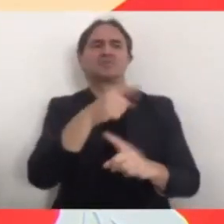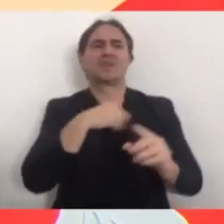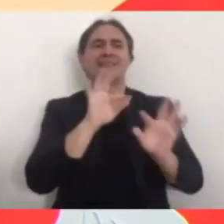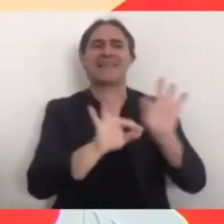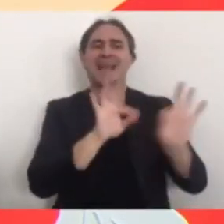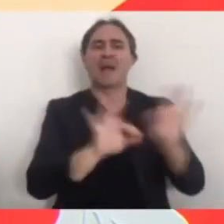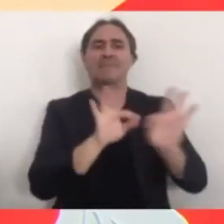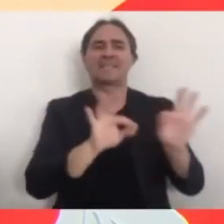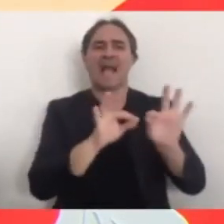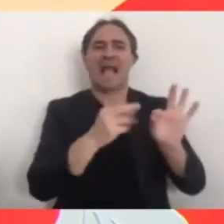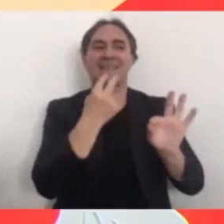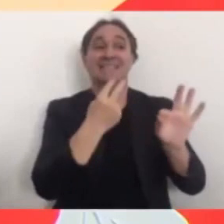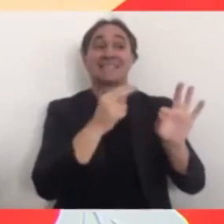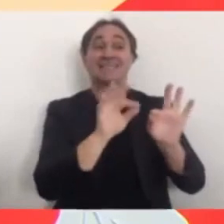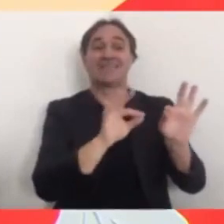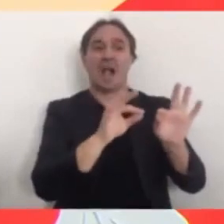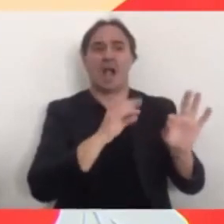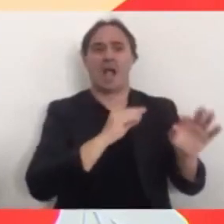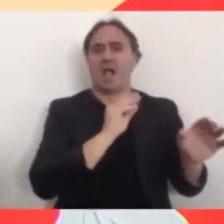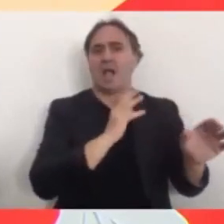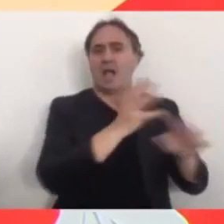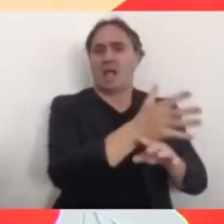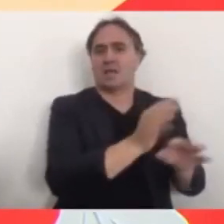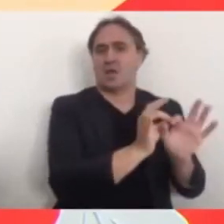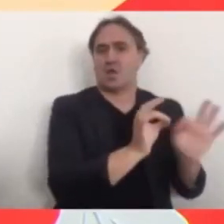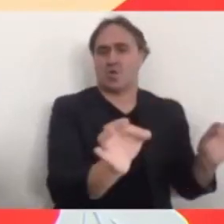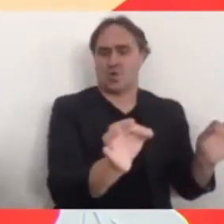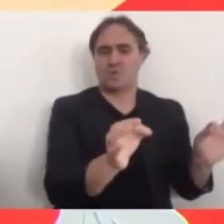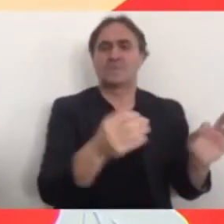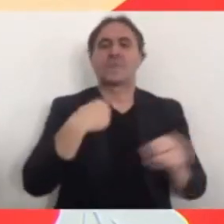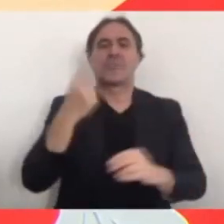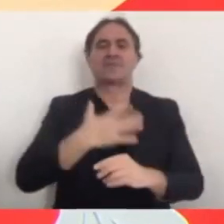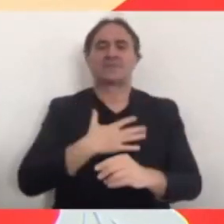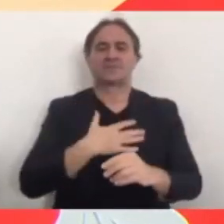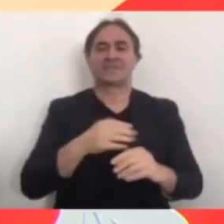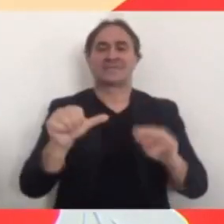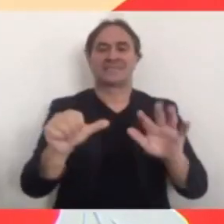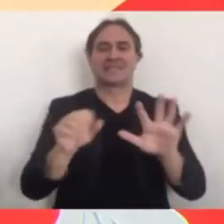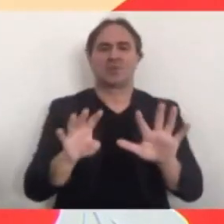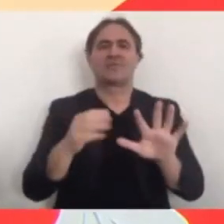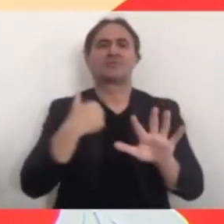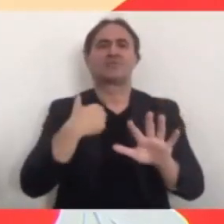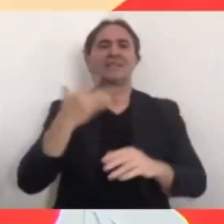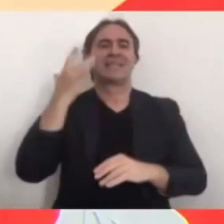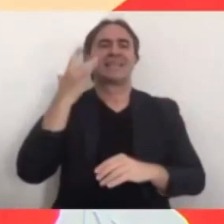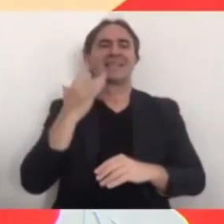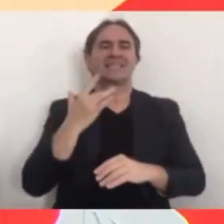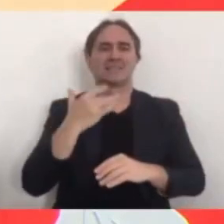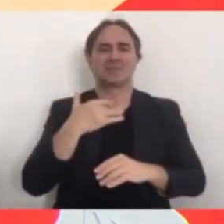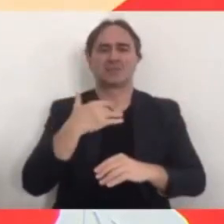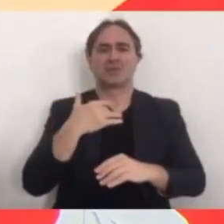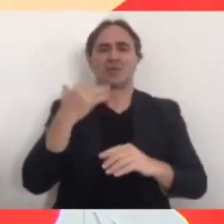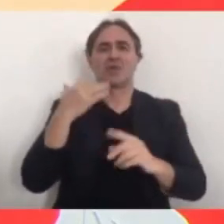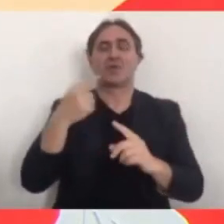60-79 vi è un rischio di 21 volte superiore e oltre agli 80 anni